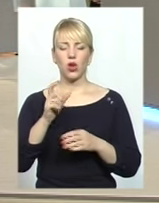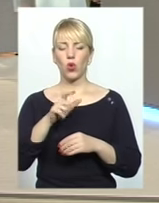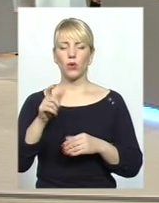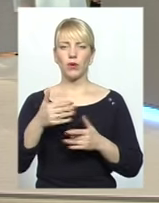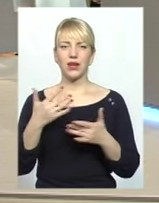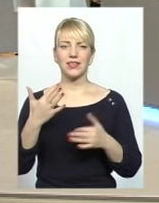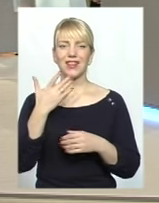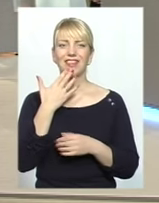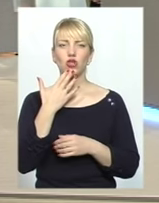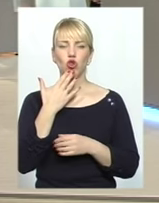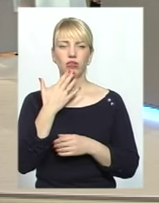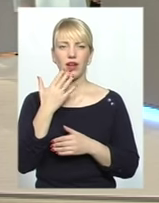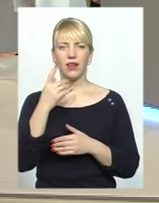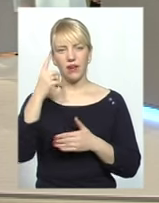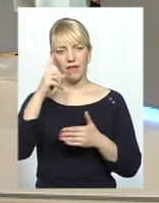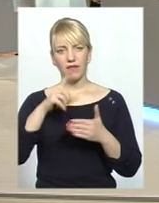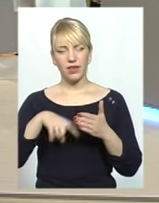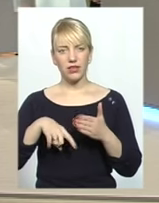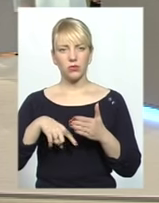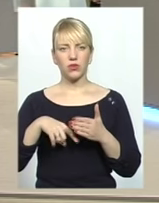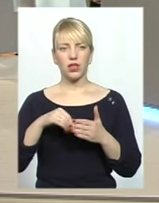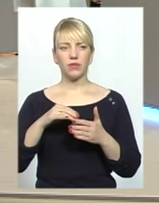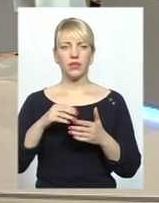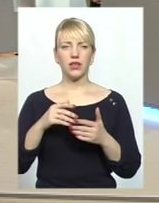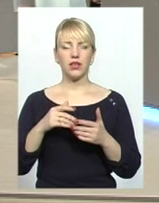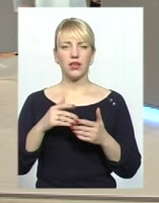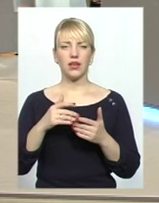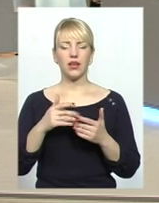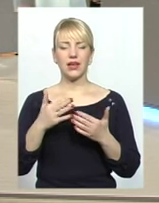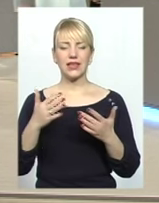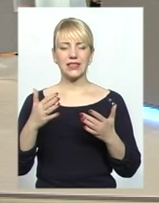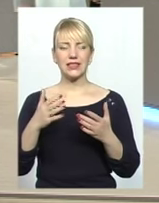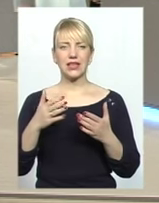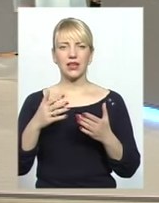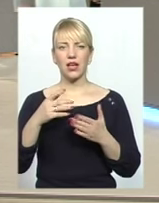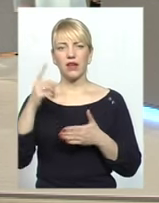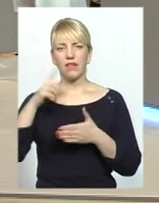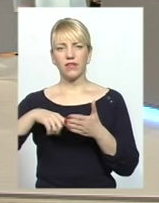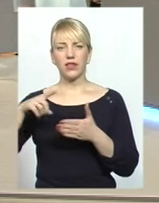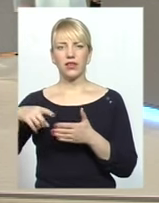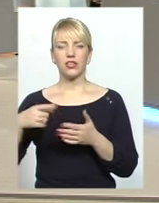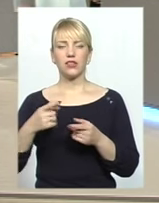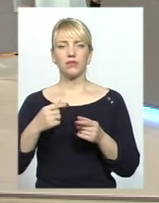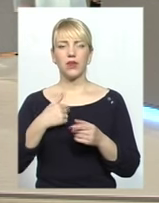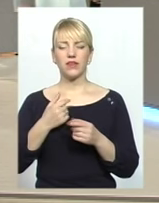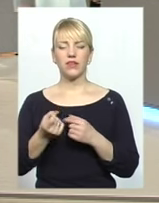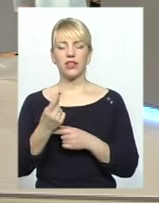національностей, розповідань, різних конфесій. Тому в мене виникає питання, як в